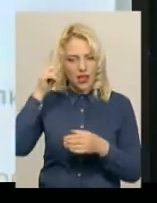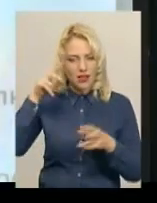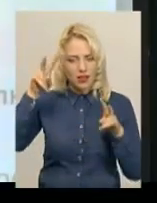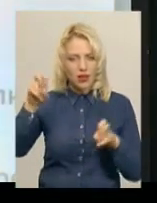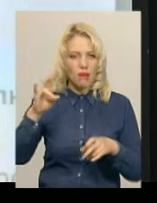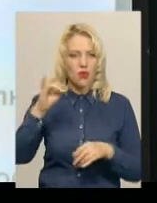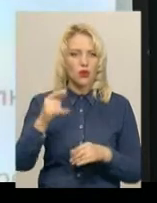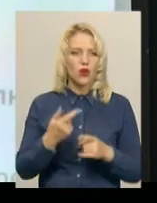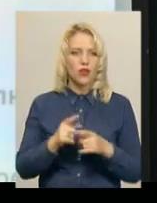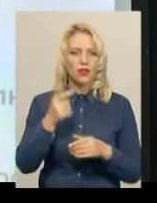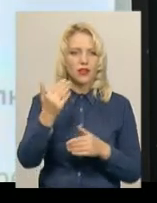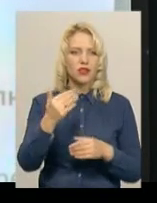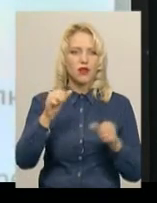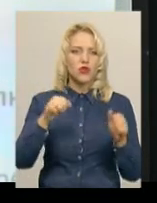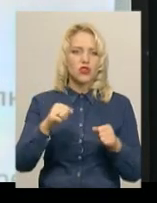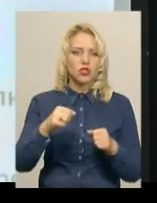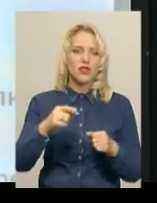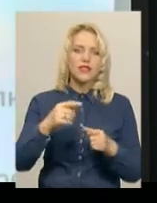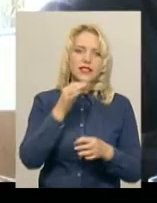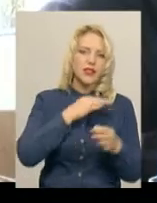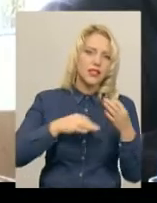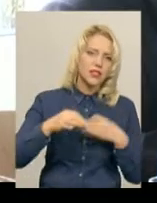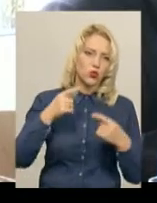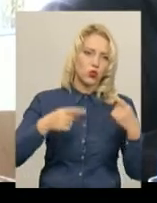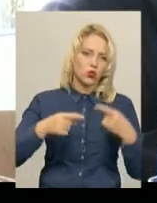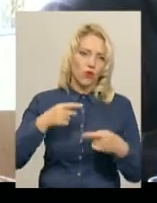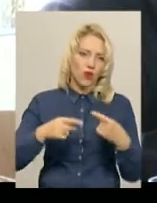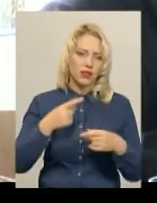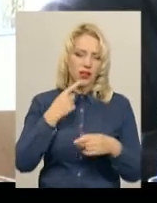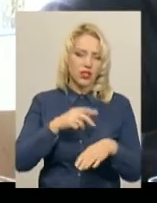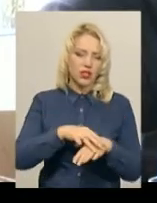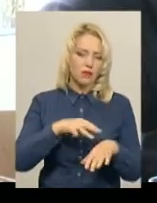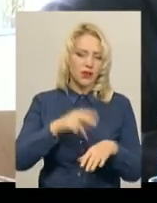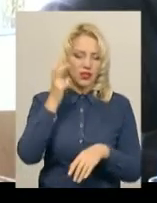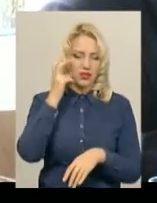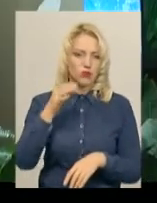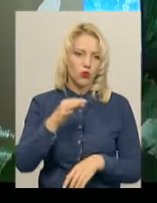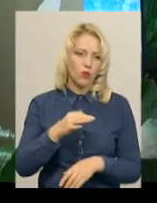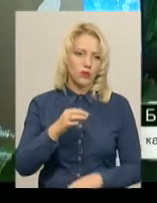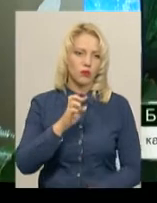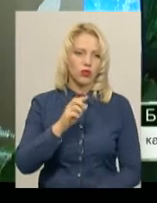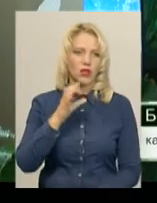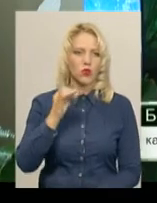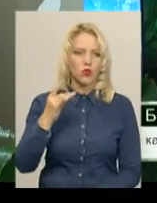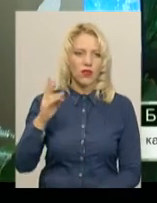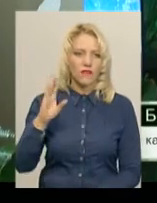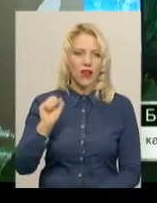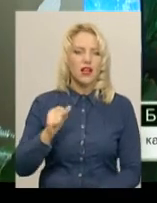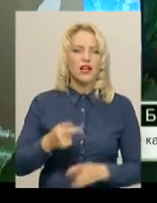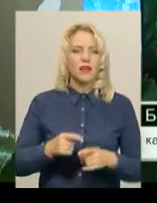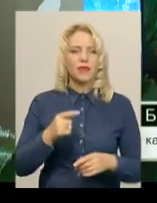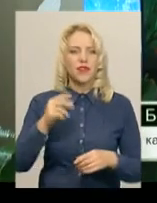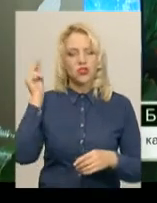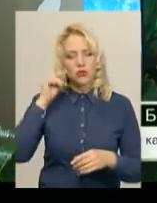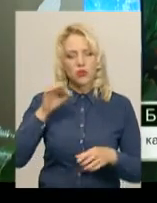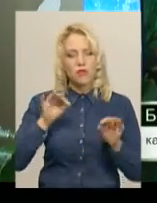можливість про неї говорити, дискутувати, каже капітан команди збірної Київської області Богдана Гур'єва. Вчимося правильно формулювати